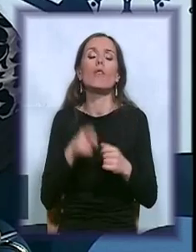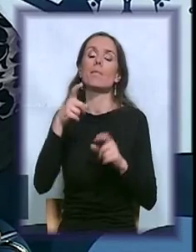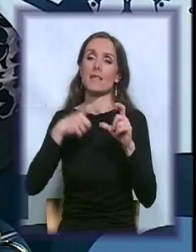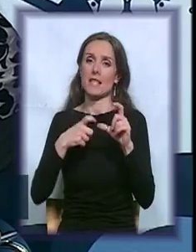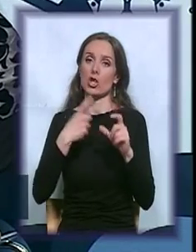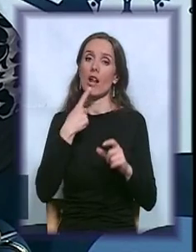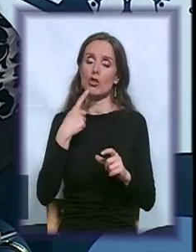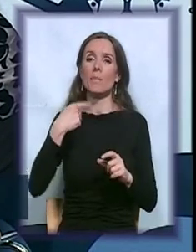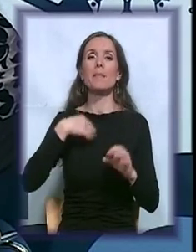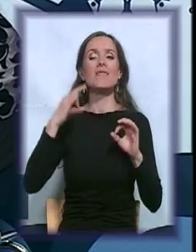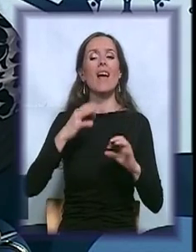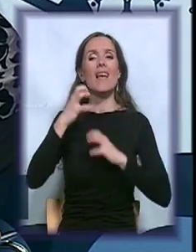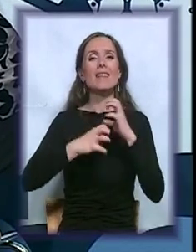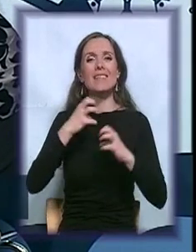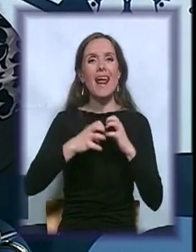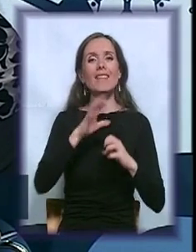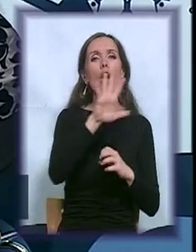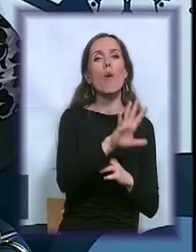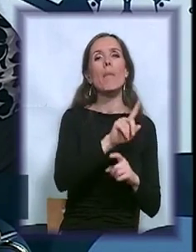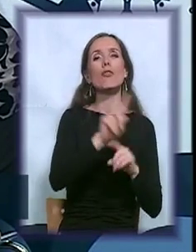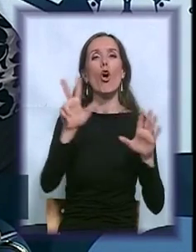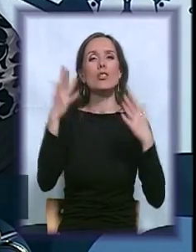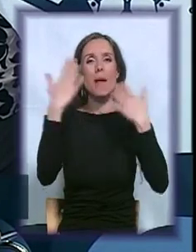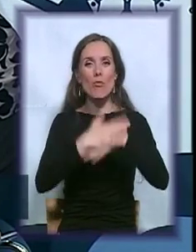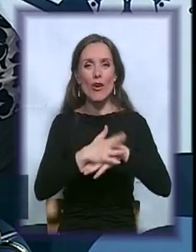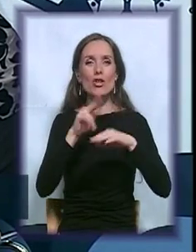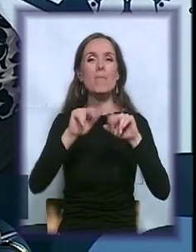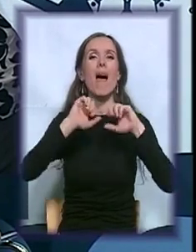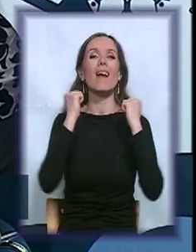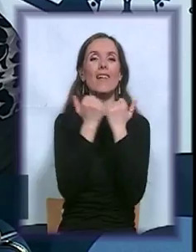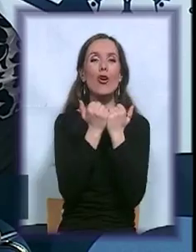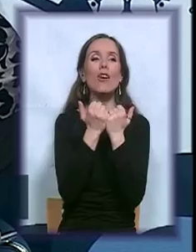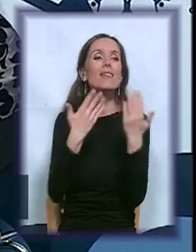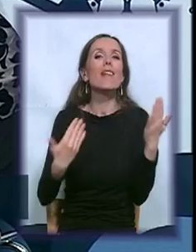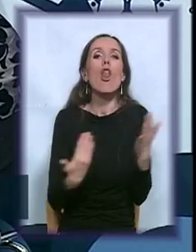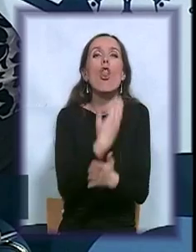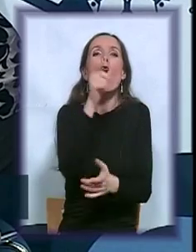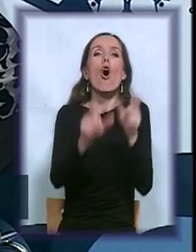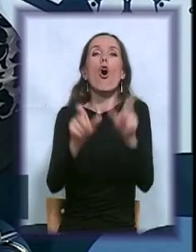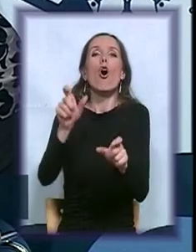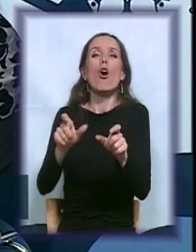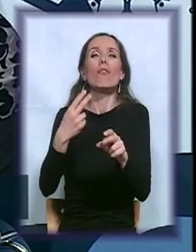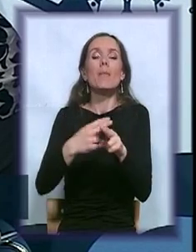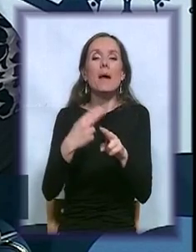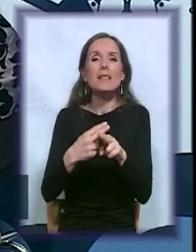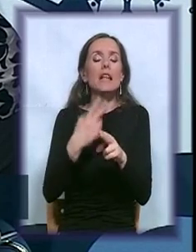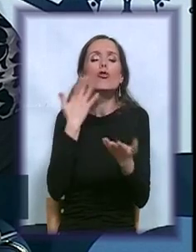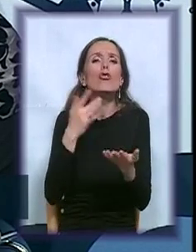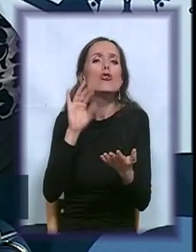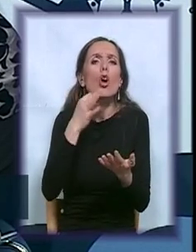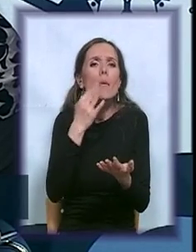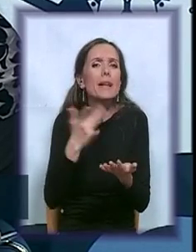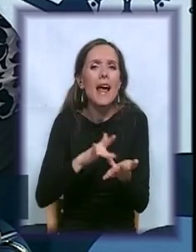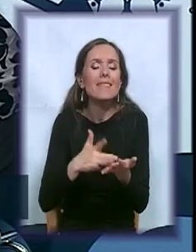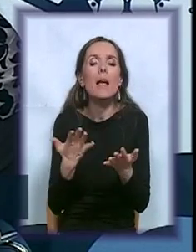održavamo radionice od 17 do 20 časova da nam dolaze novi pacijenti. A to je na lokaciji? Na lokaciji